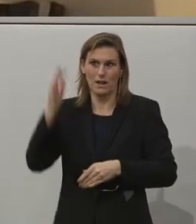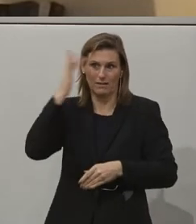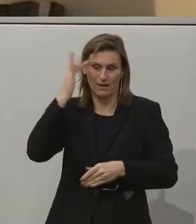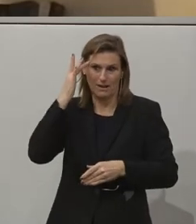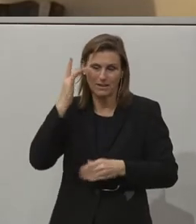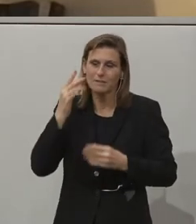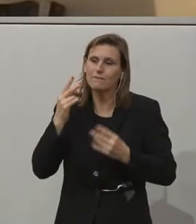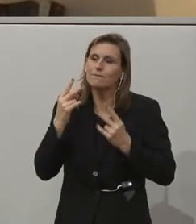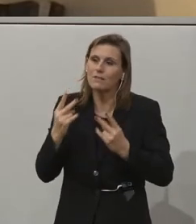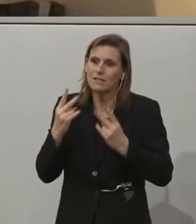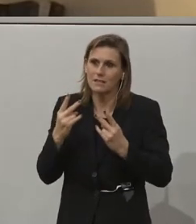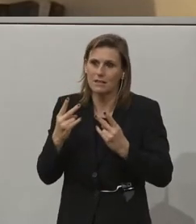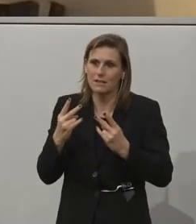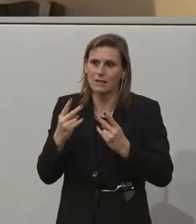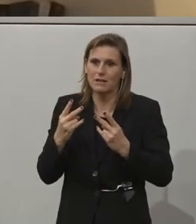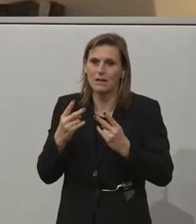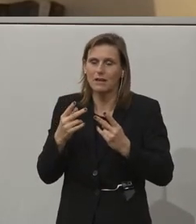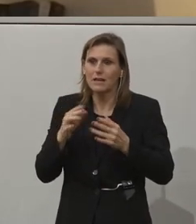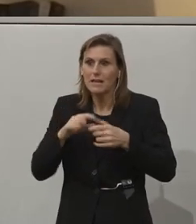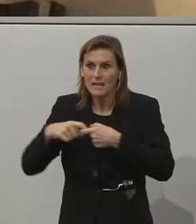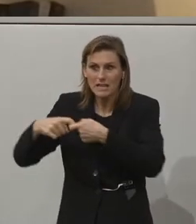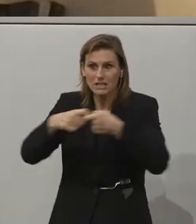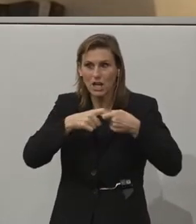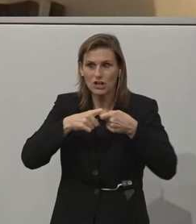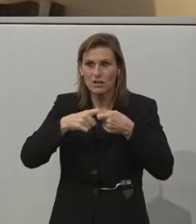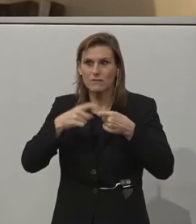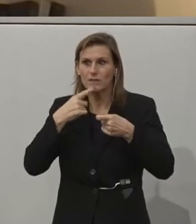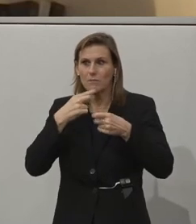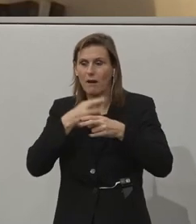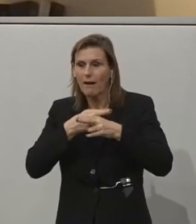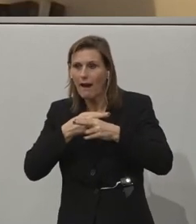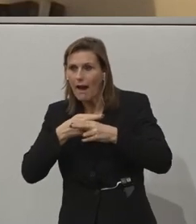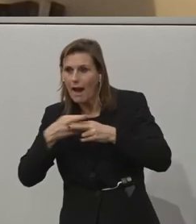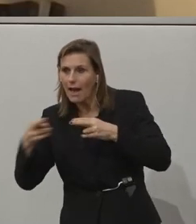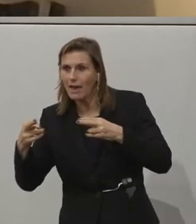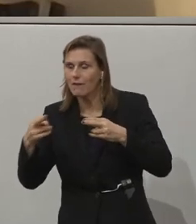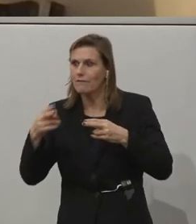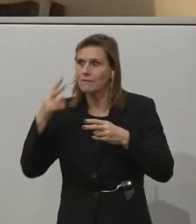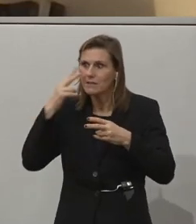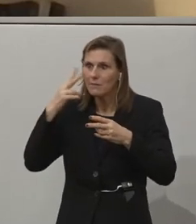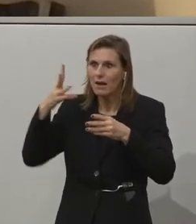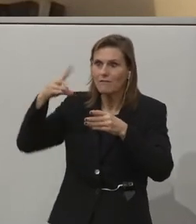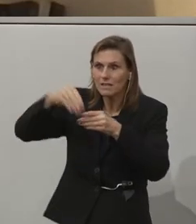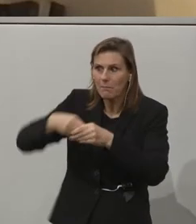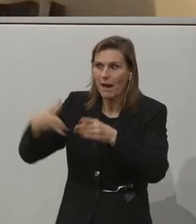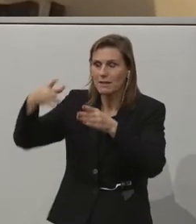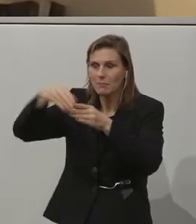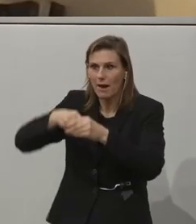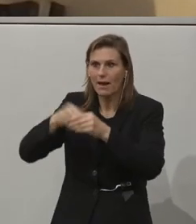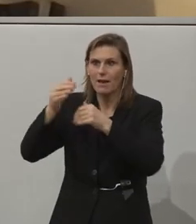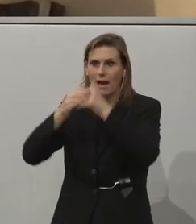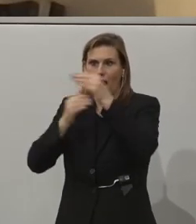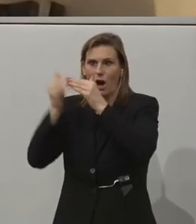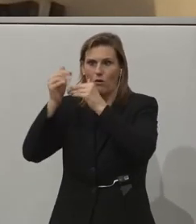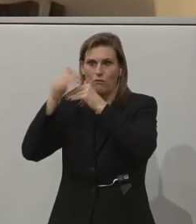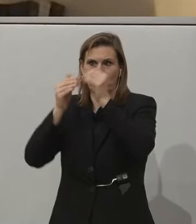people with disabilities in the process of building artificial intelligence. And to do that requires us to make the very tools we use